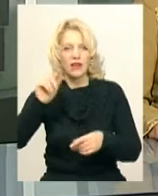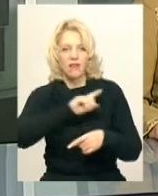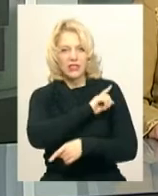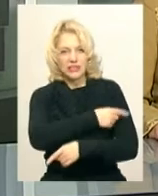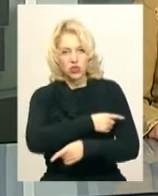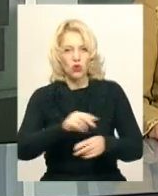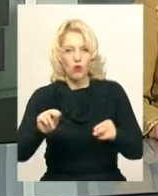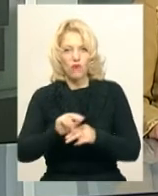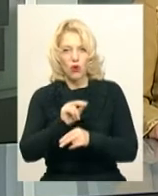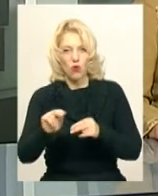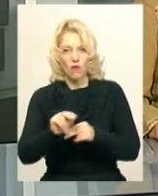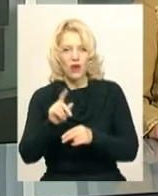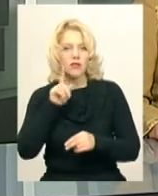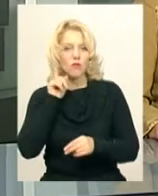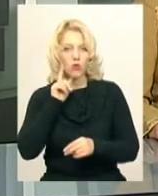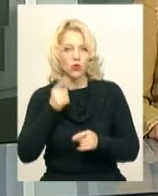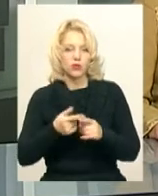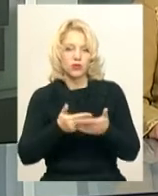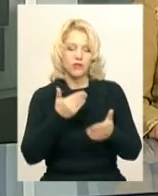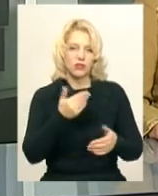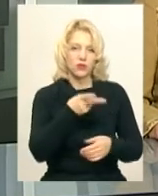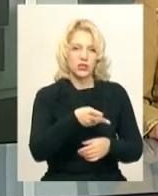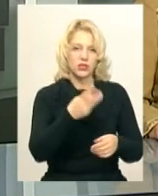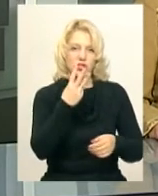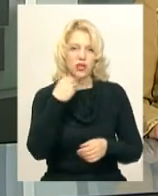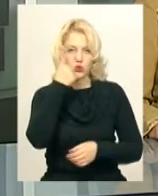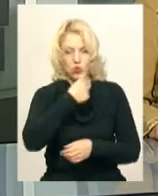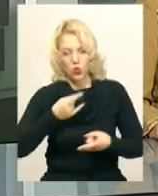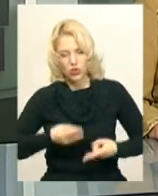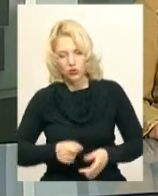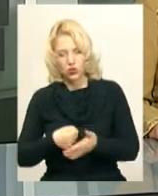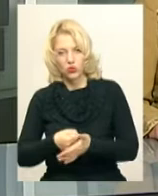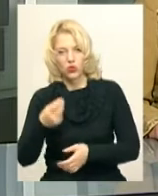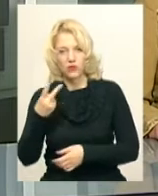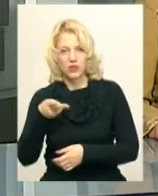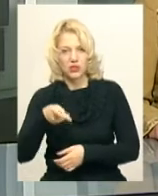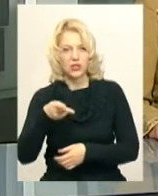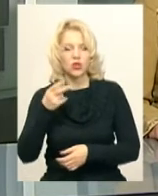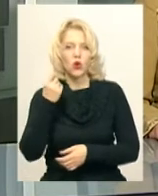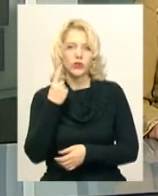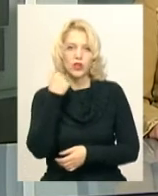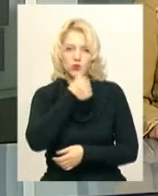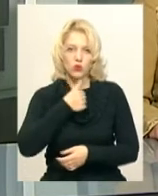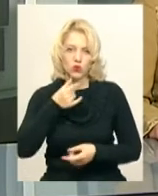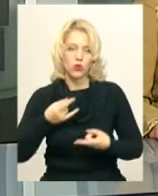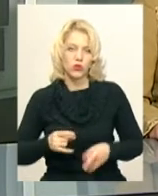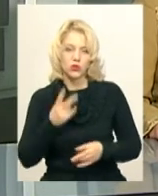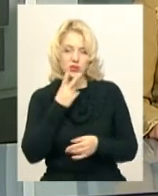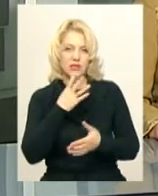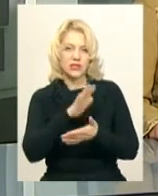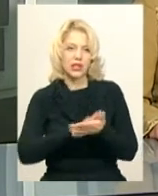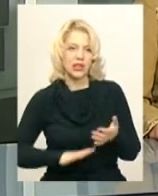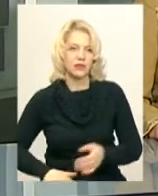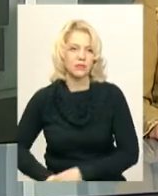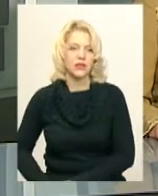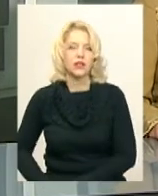учнівської молоді. Вік учасниць – від 2003 року народження до 2011. Про перебіг змагань дивіться далі в сюжеті.